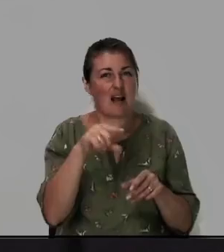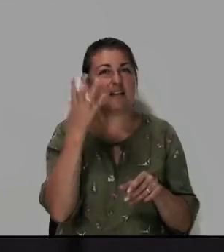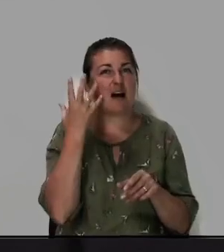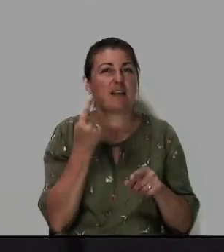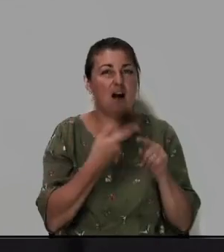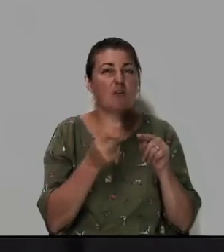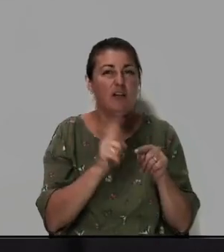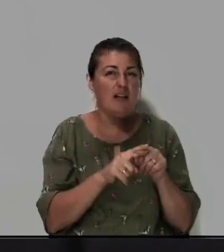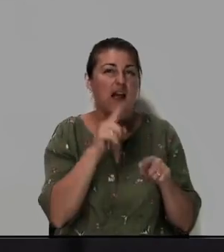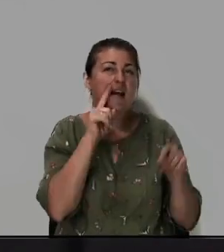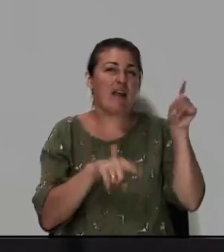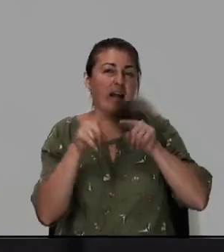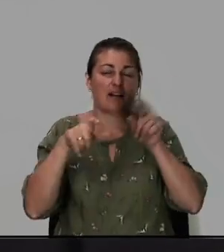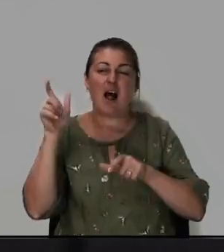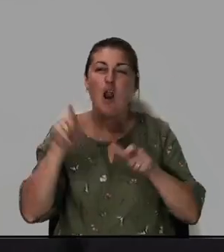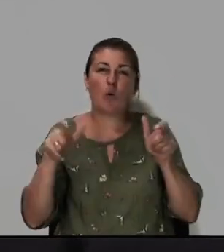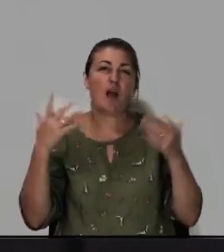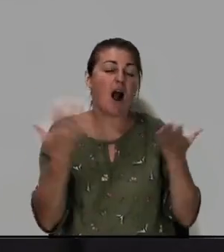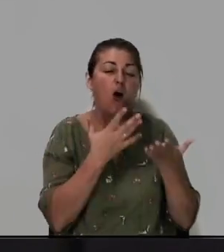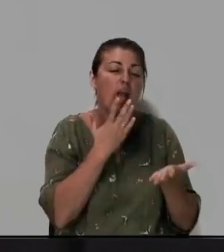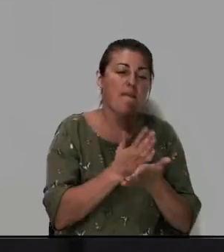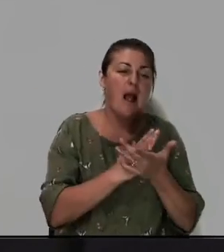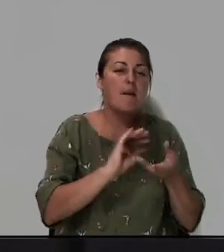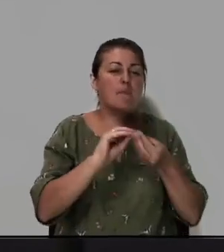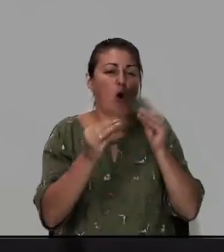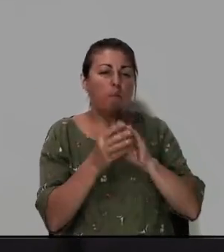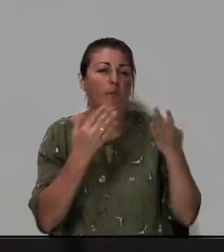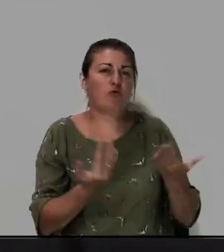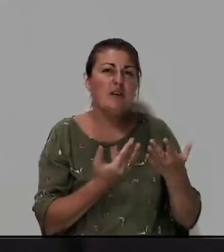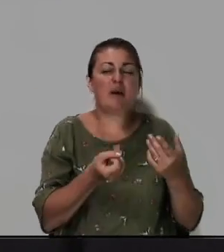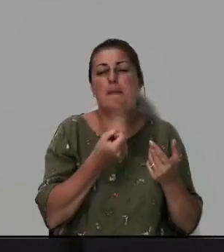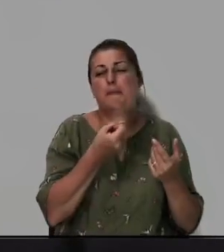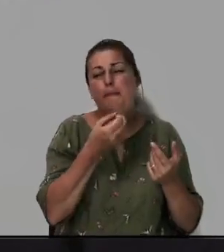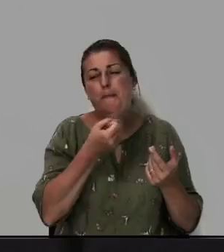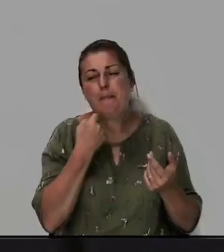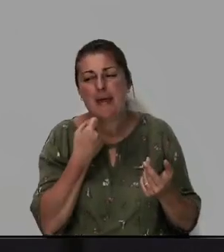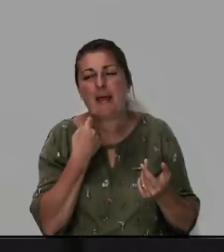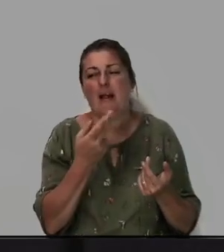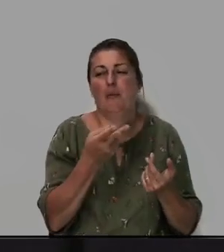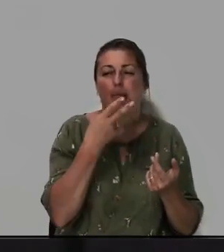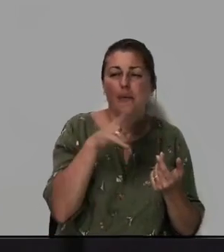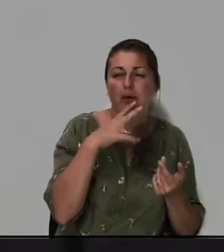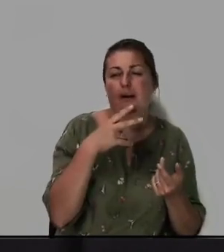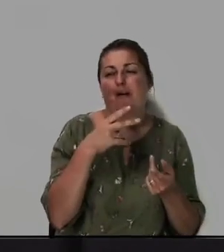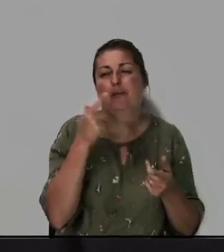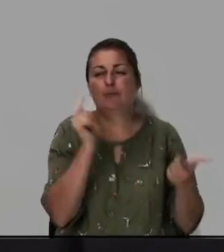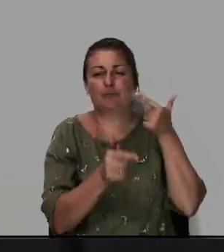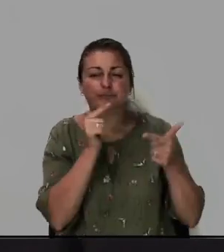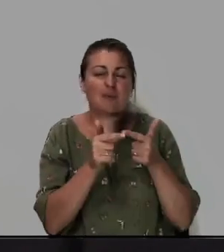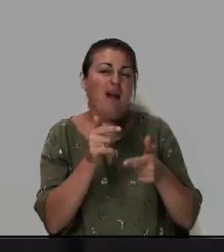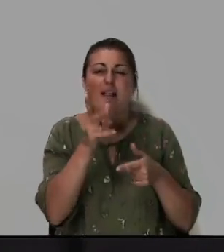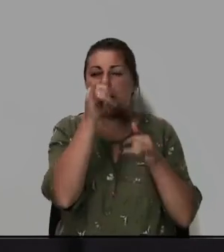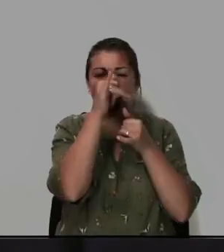это вот иногда люди которые имели проблемы в жизни там пили курили матерились неправильно жили